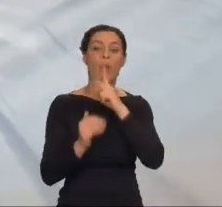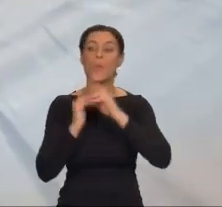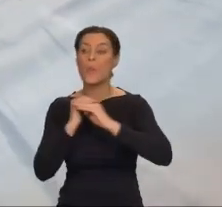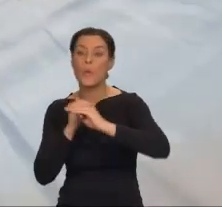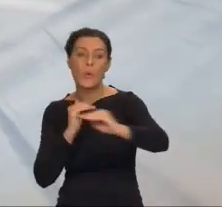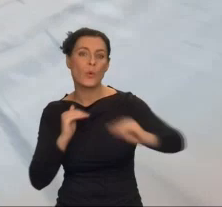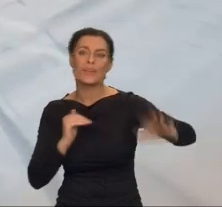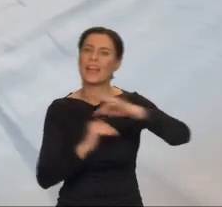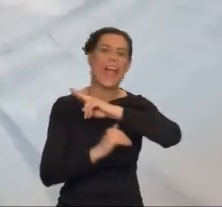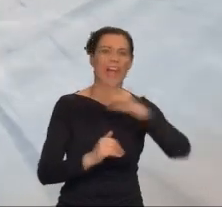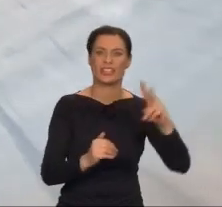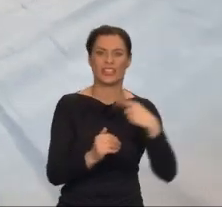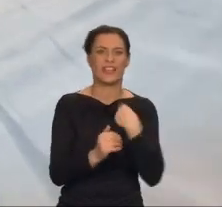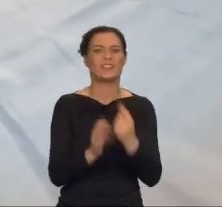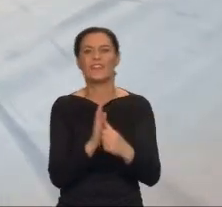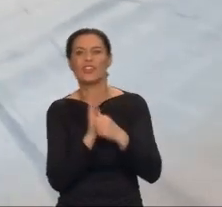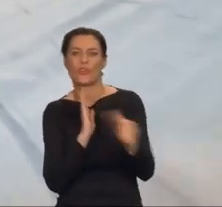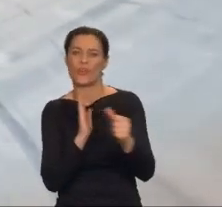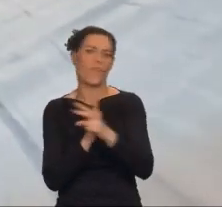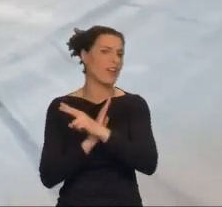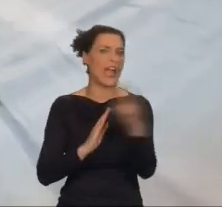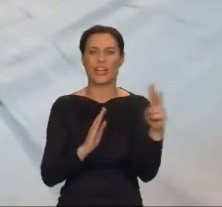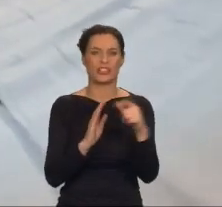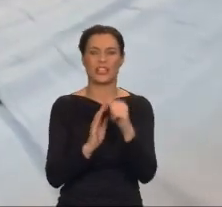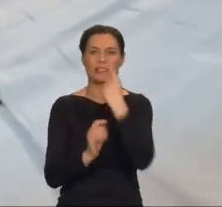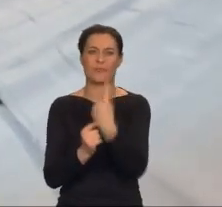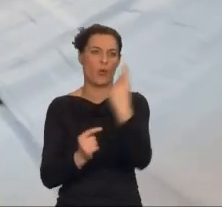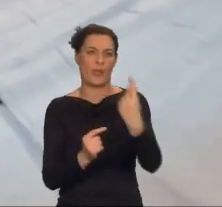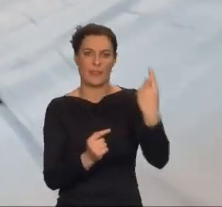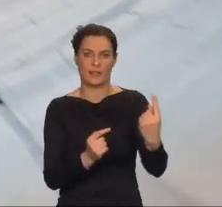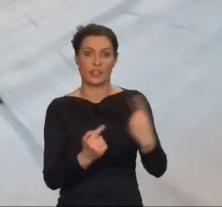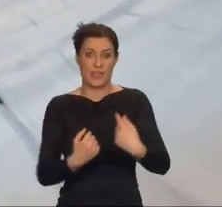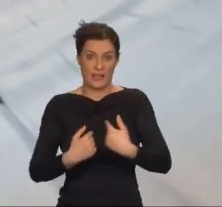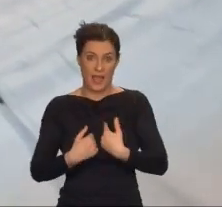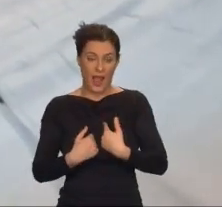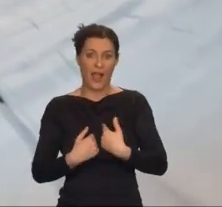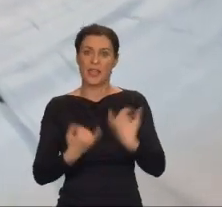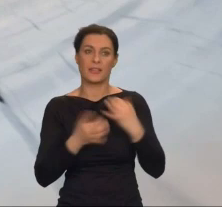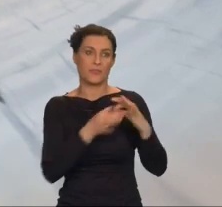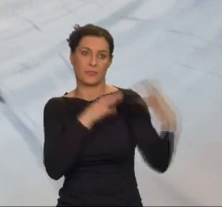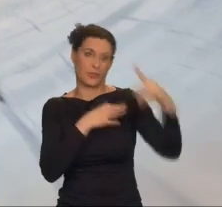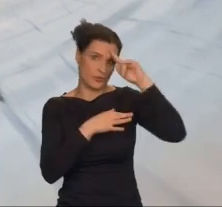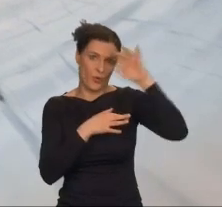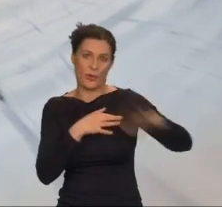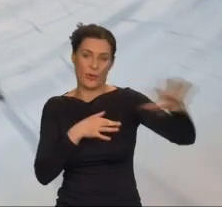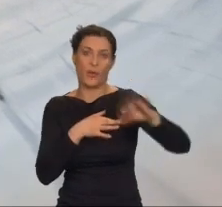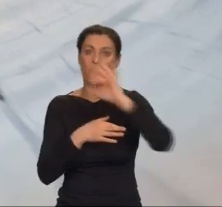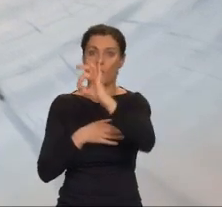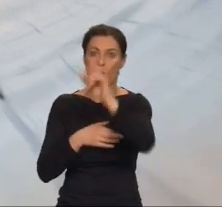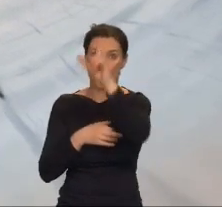wyjątkowy, pojedynczy. Obaj zostaliśmy odcięci od swoich społeczeństw i reguł.